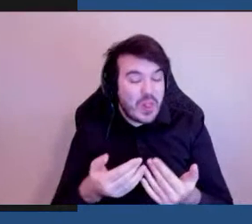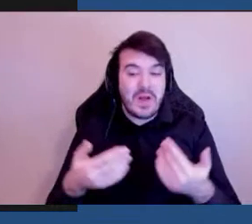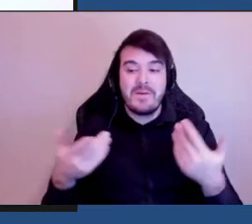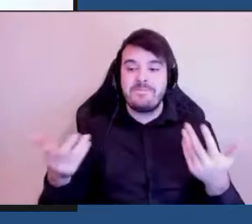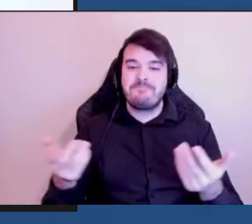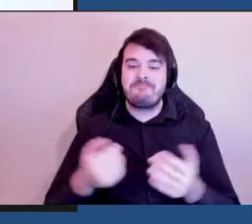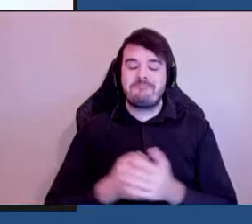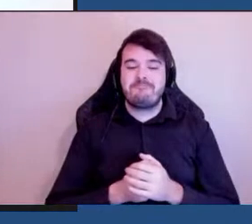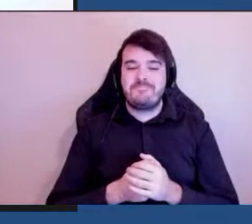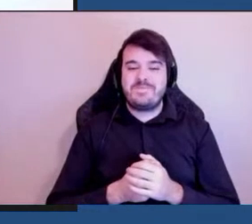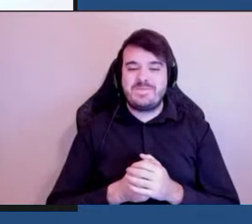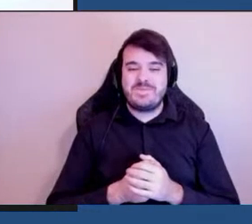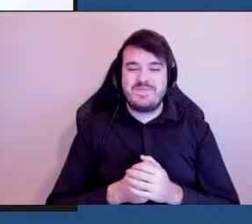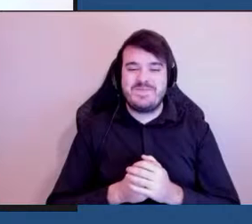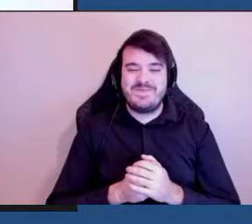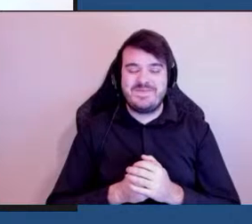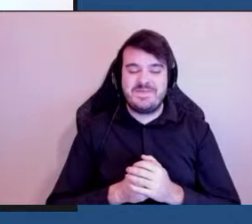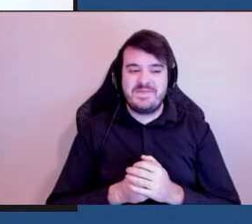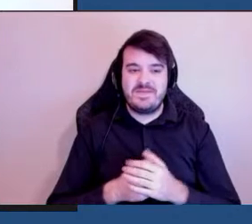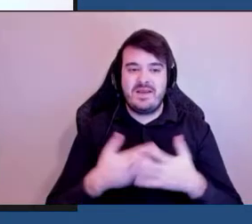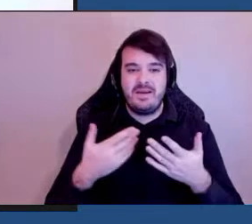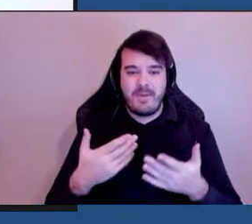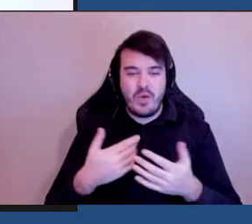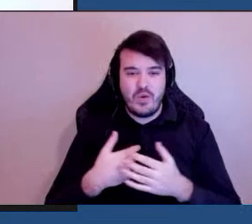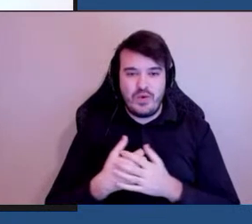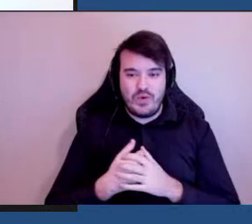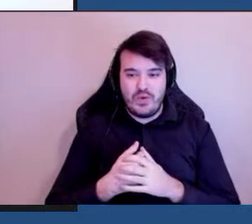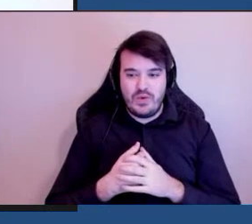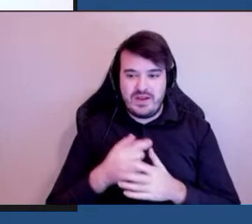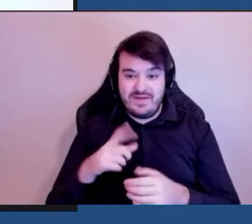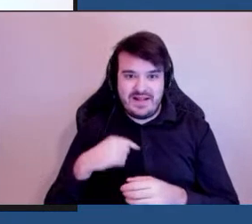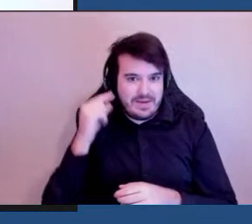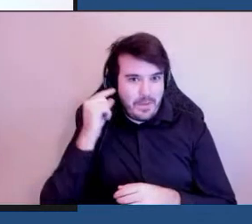Bon, il fallait que je mette mon micro.